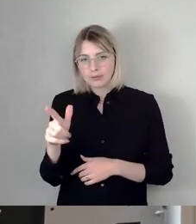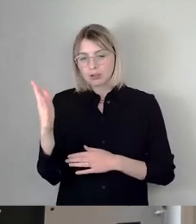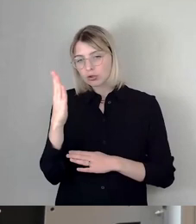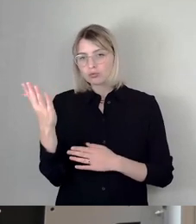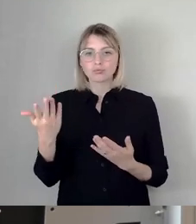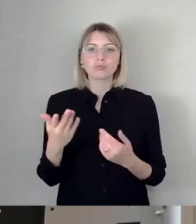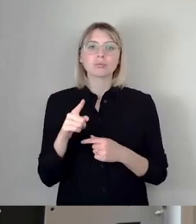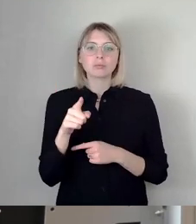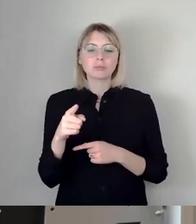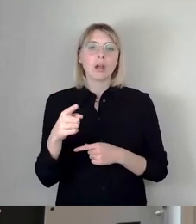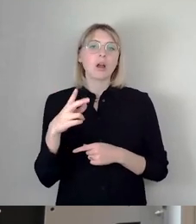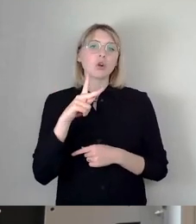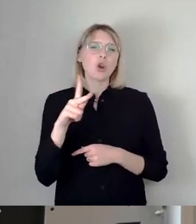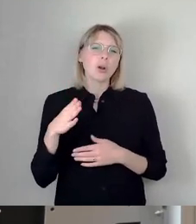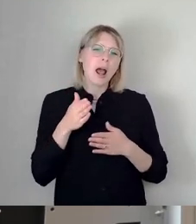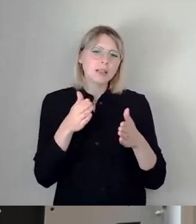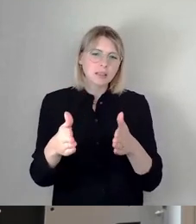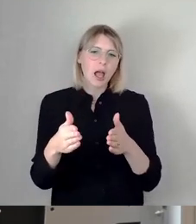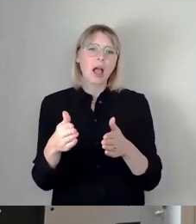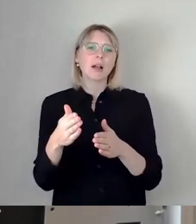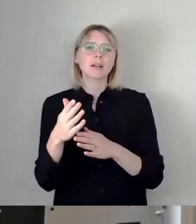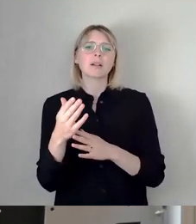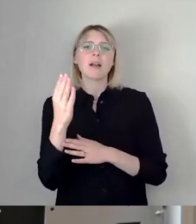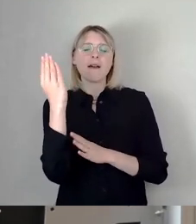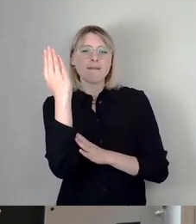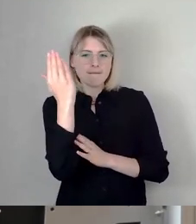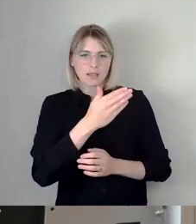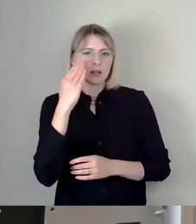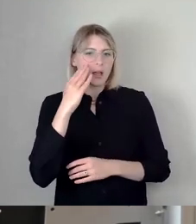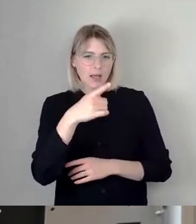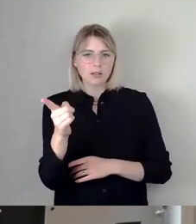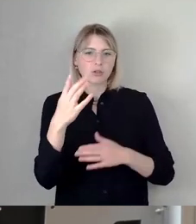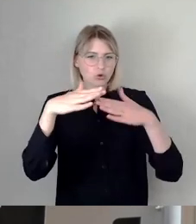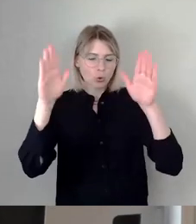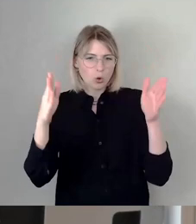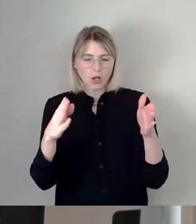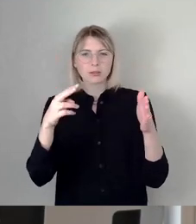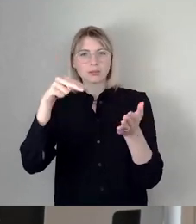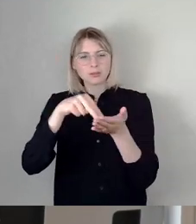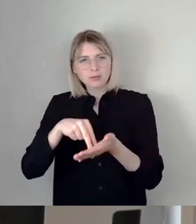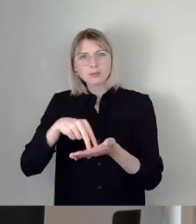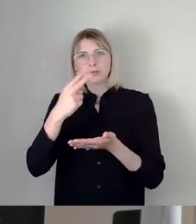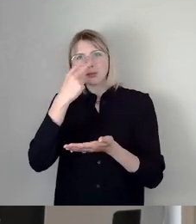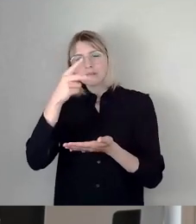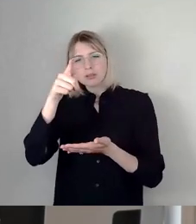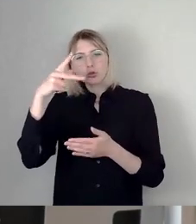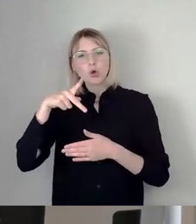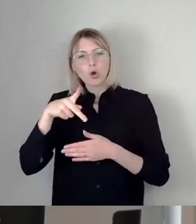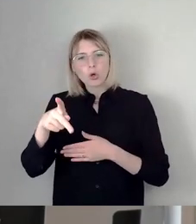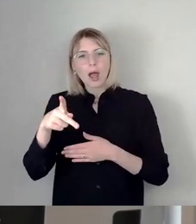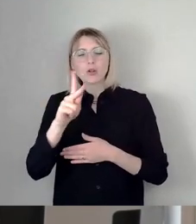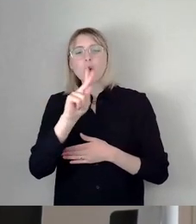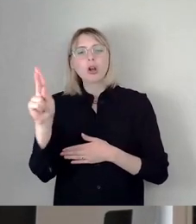Kolonatengang. Sie alle kennen das Schloss und wissen, wenn man davor steht, dass der Kolonatengang unten mittlerweile sehr, sehr